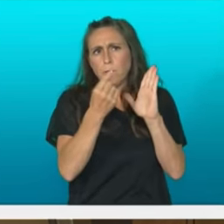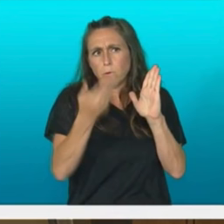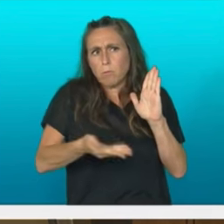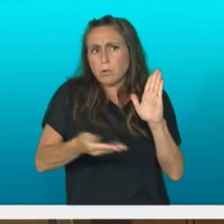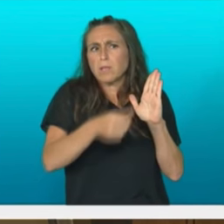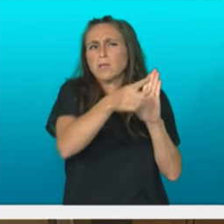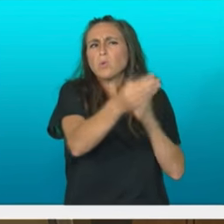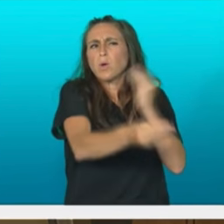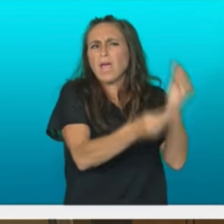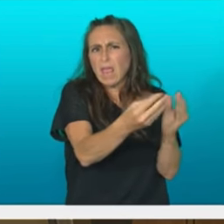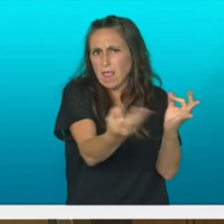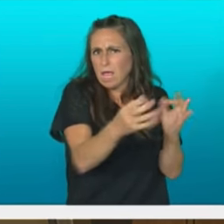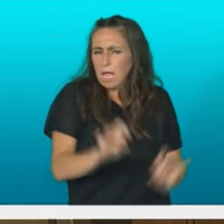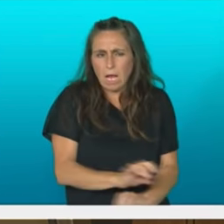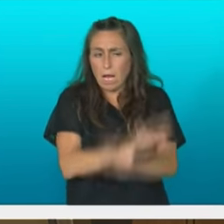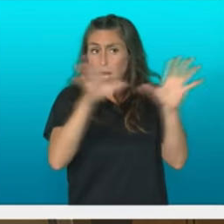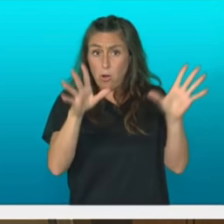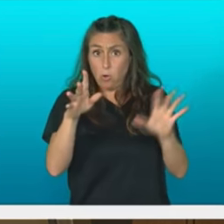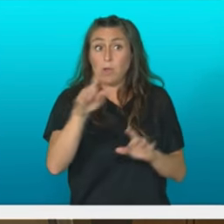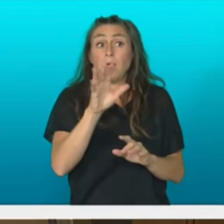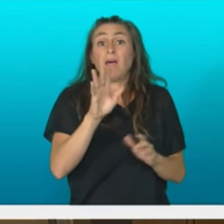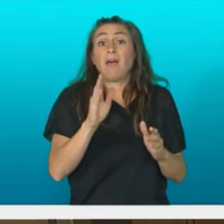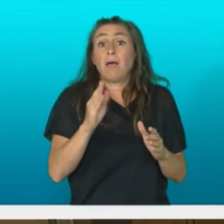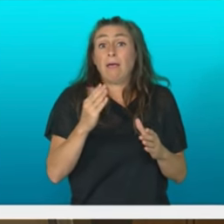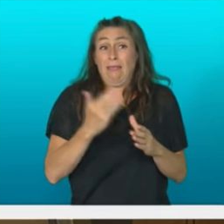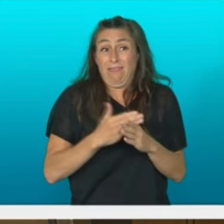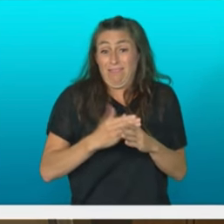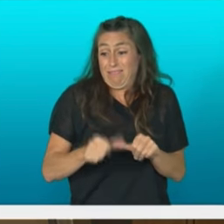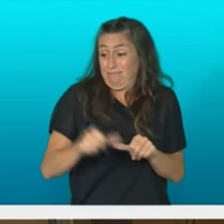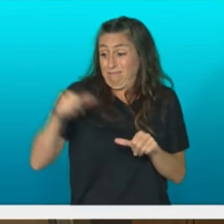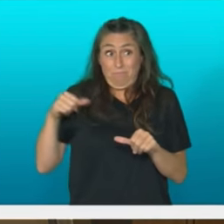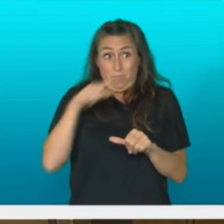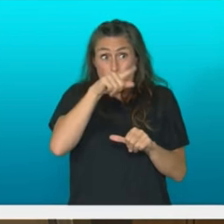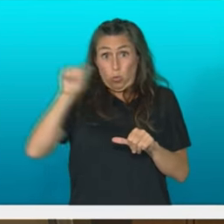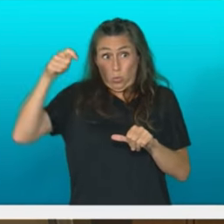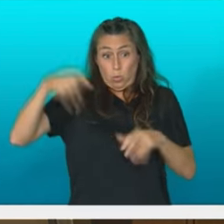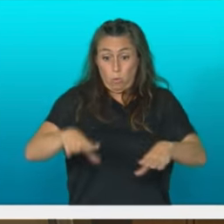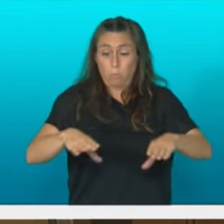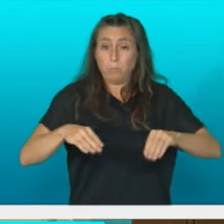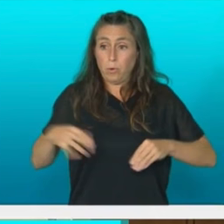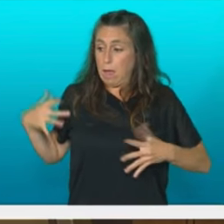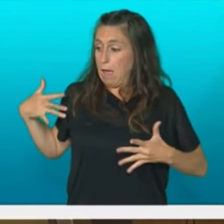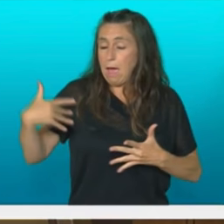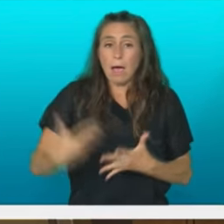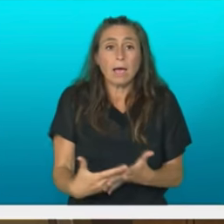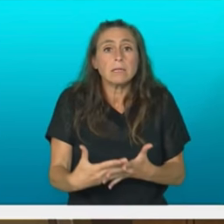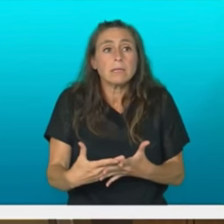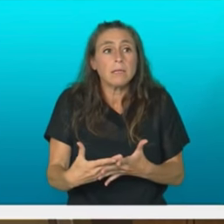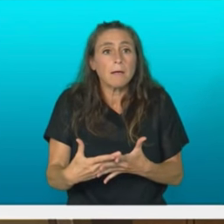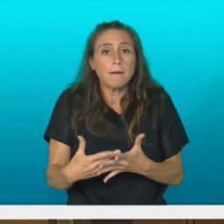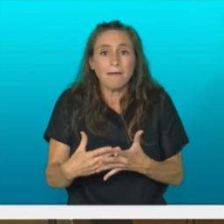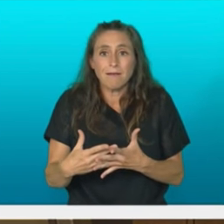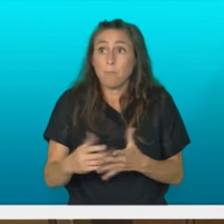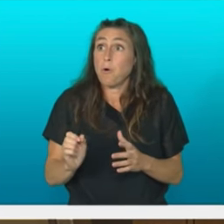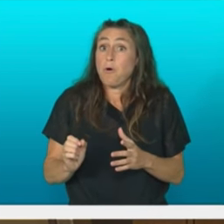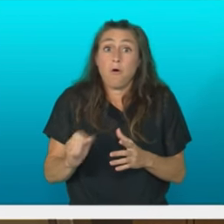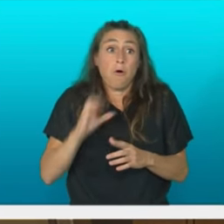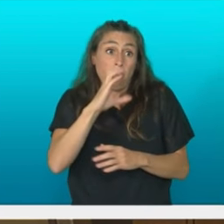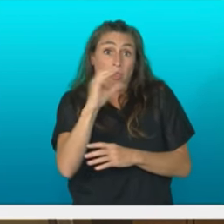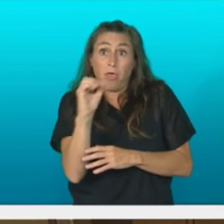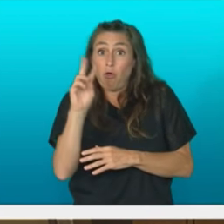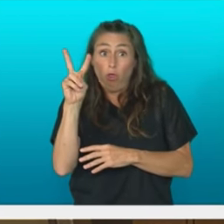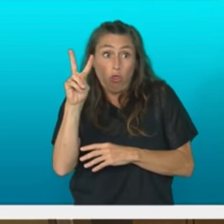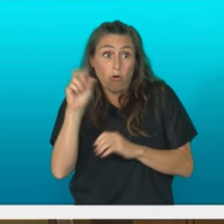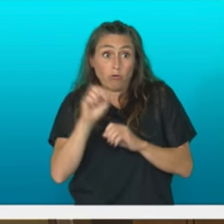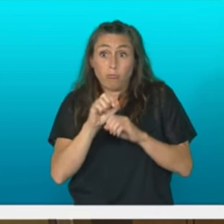Lendakaria zaren edik urkulio jauna eta badire urte batzu, apenas, apenas izan dugu izurien murrizketarik. Baina